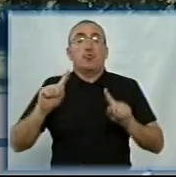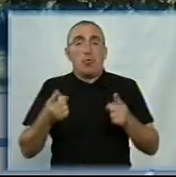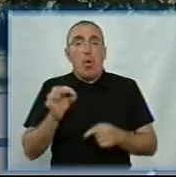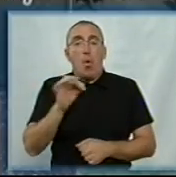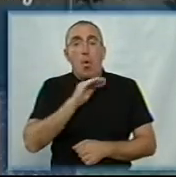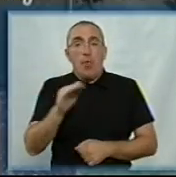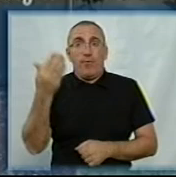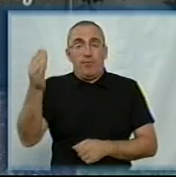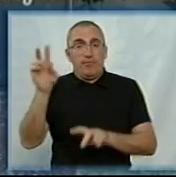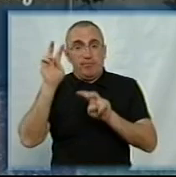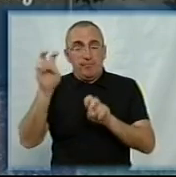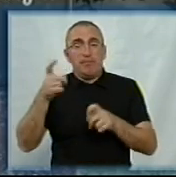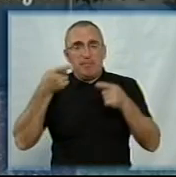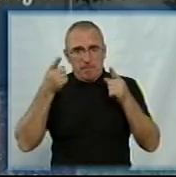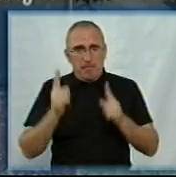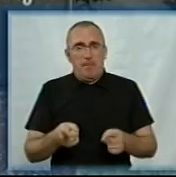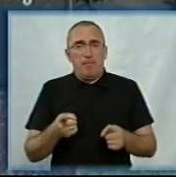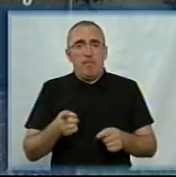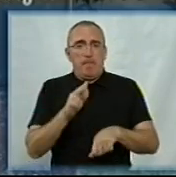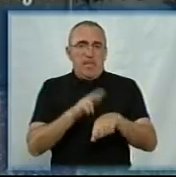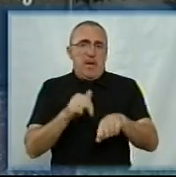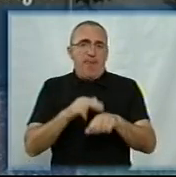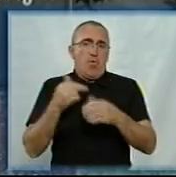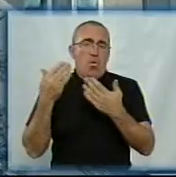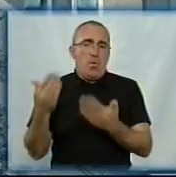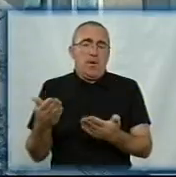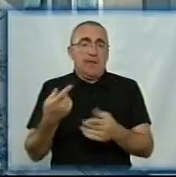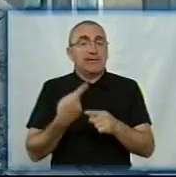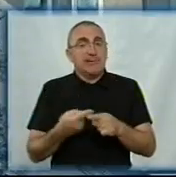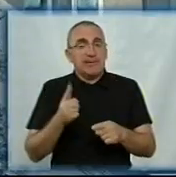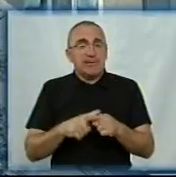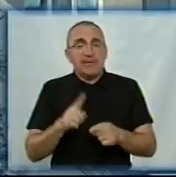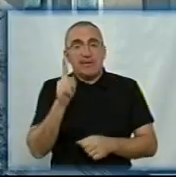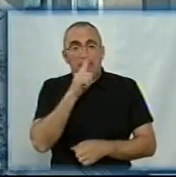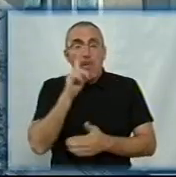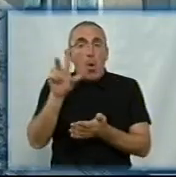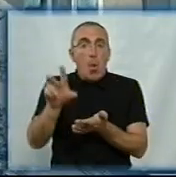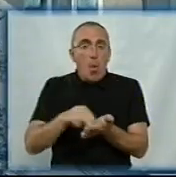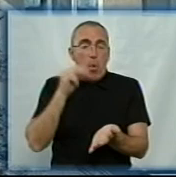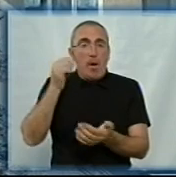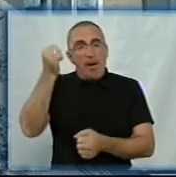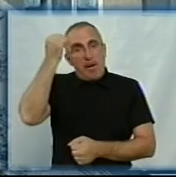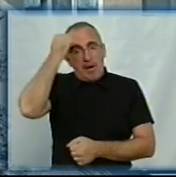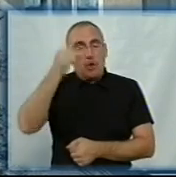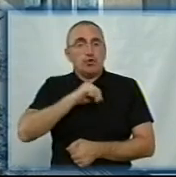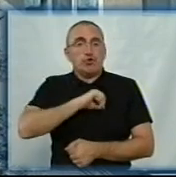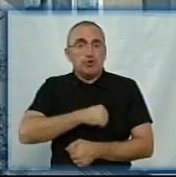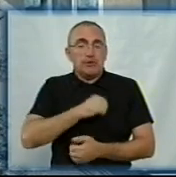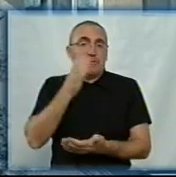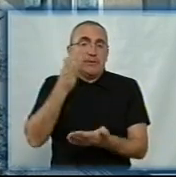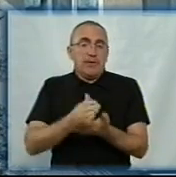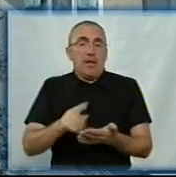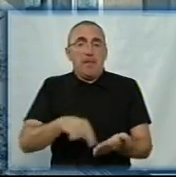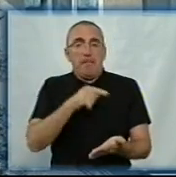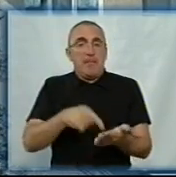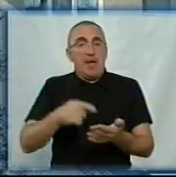Офіційно його назва насправді пам'ятник правоохоронцям. Але це маленька копія пам'ятника чекістам, який знаходиться в